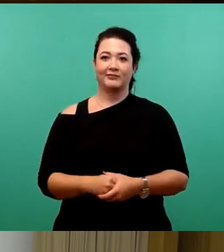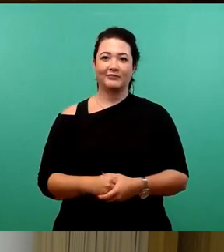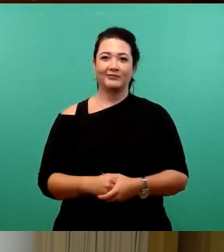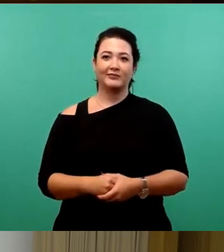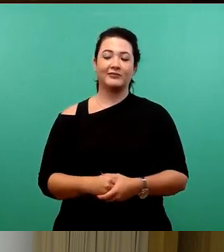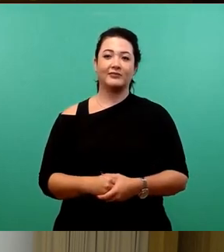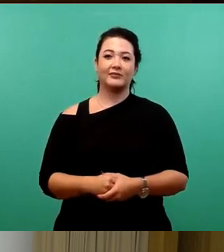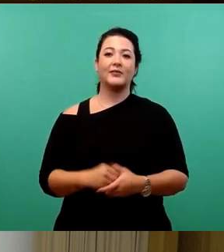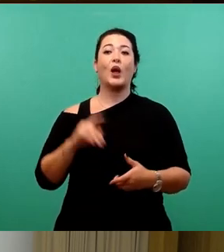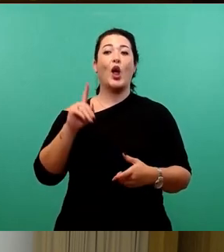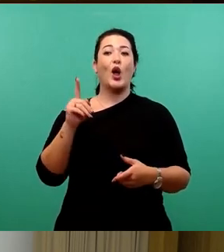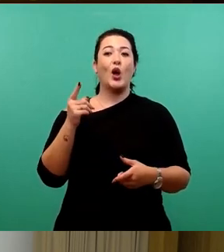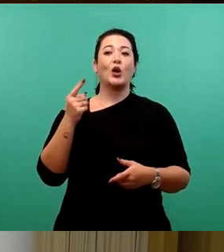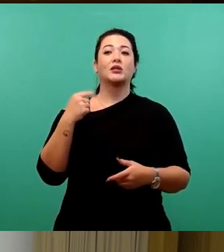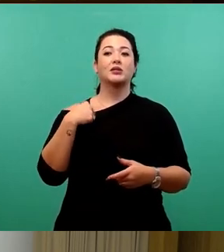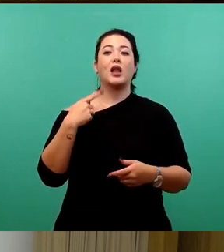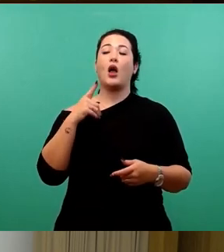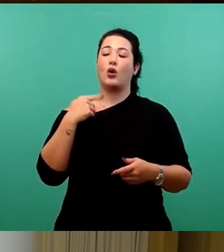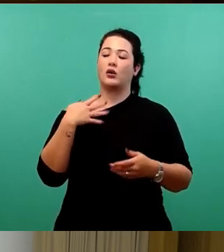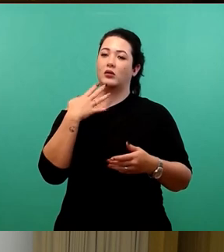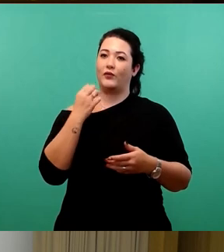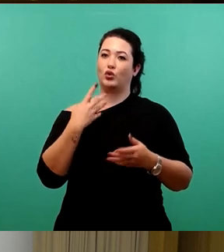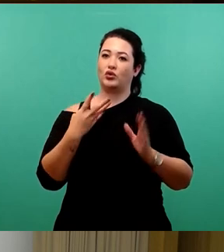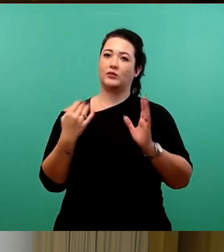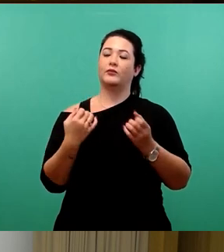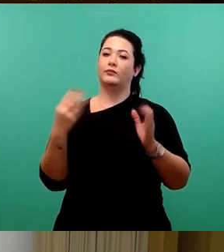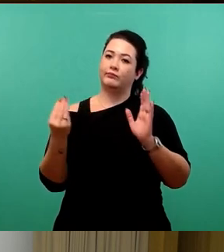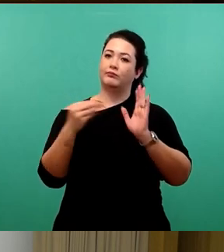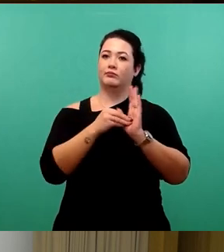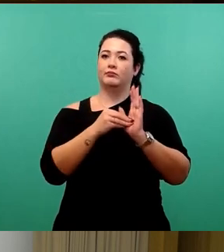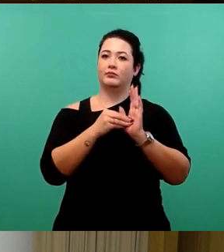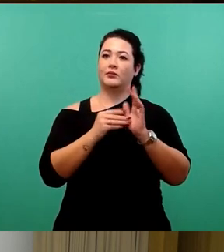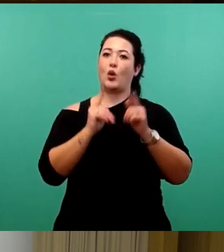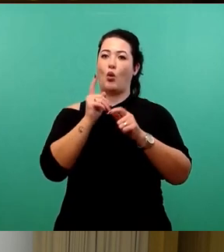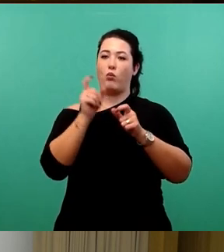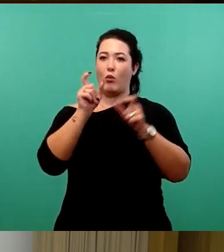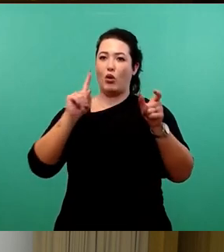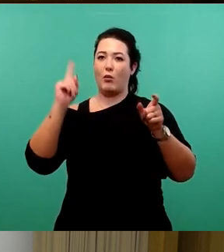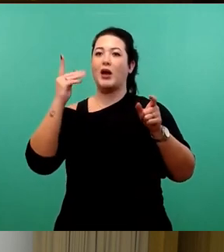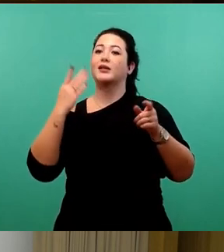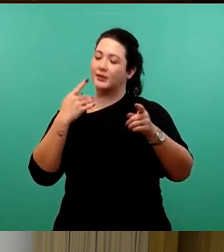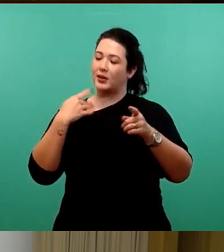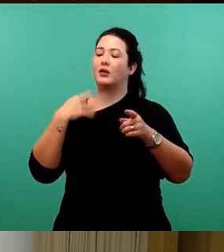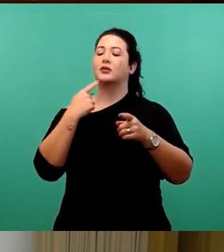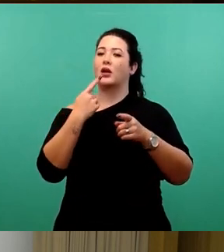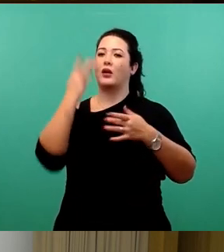das auch hier besthalten, der Oberbürgermeister erteilt sein Einvernehmen, was er ja vorher schon signalisiert hat.